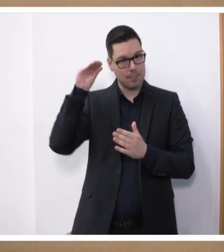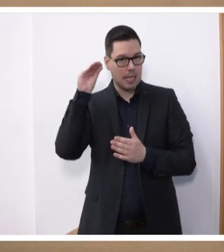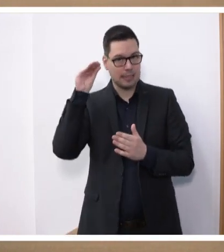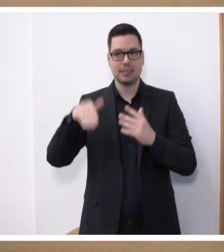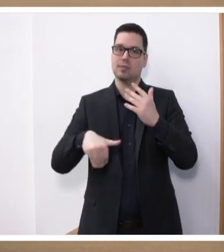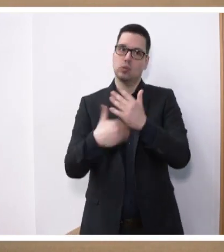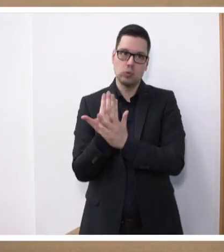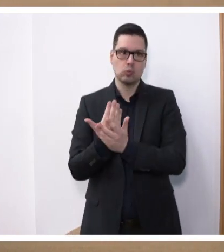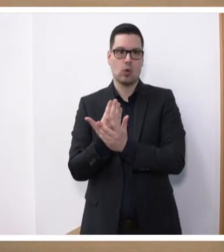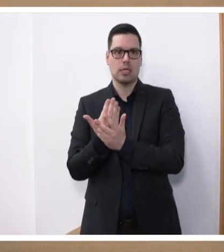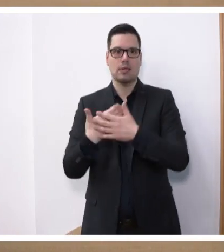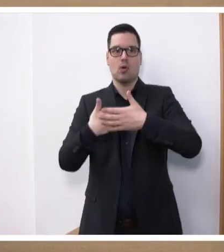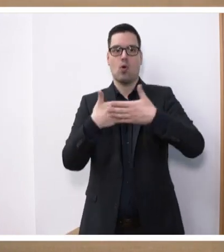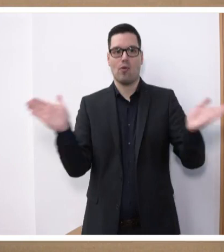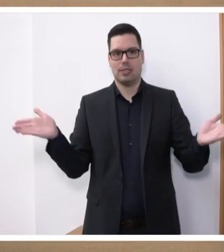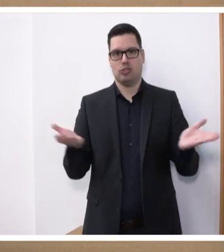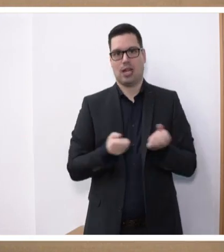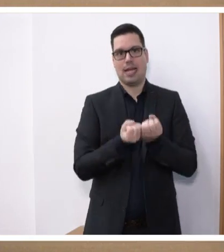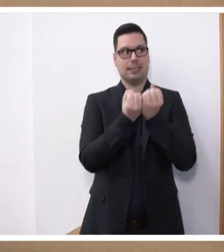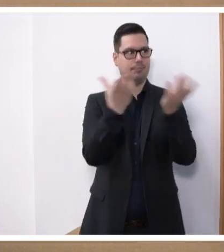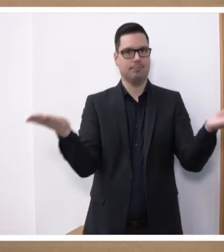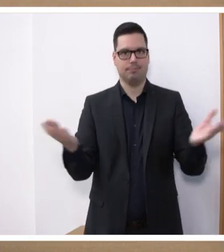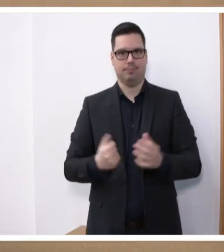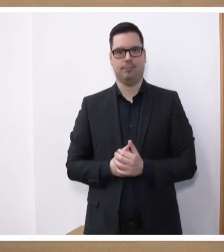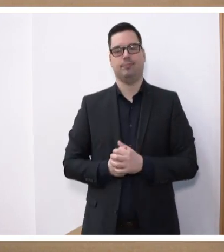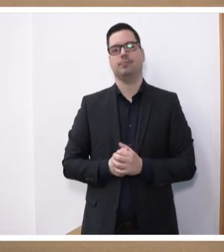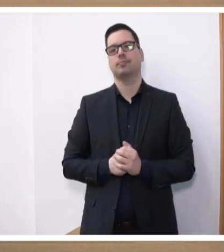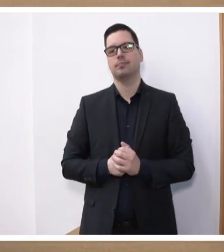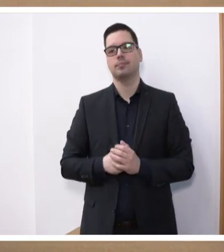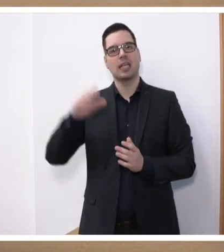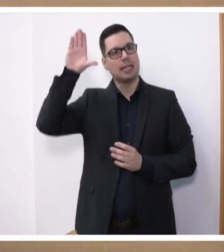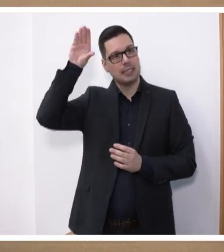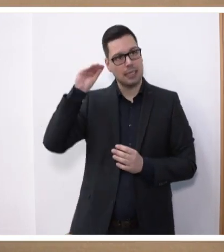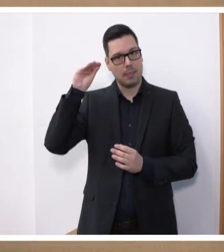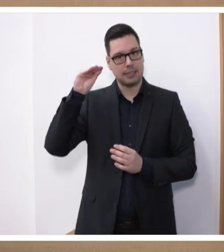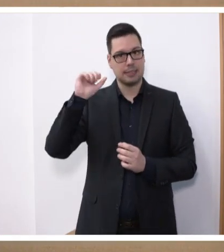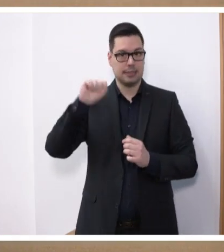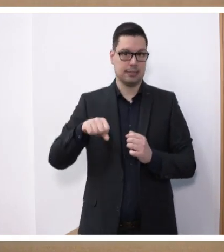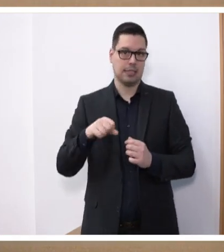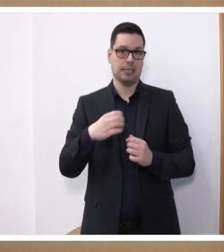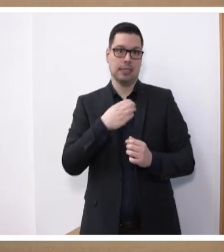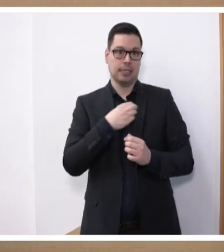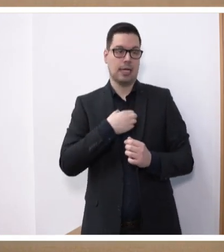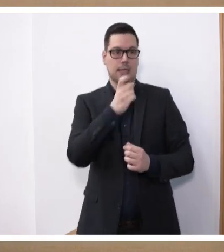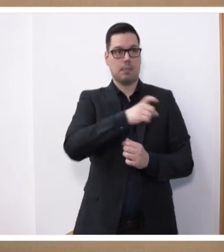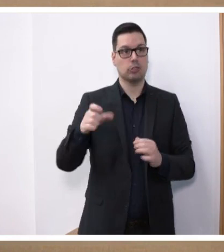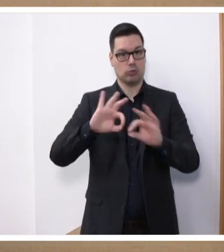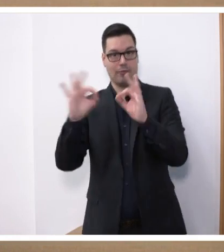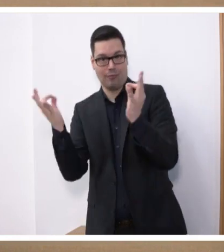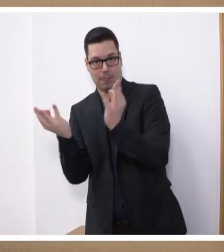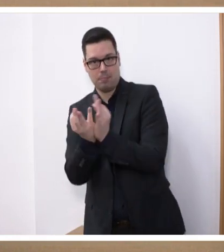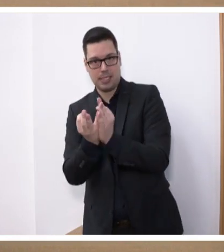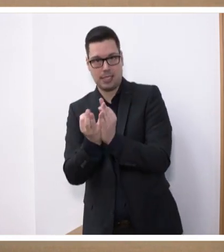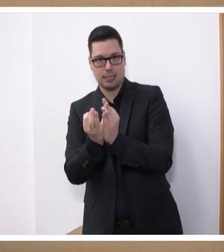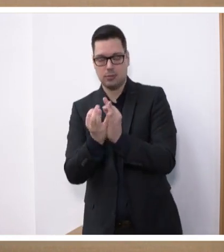neue Art in die Öffentlichkeit gebracht werden. Eine Demenz kann das Leben von Erkrankten und ihren Angehörigen in den